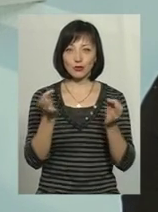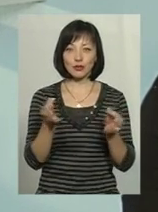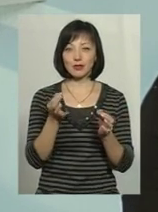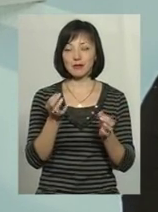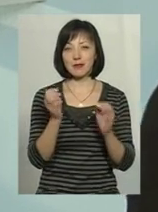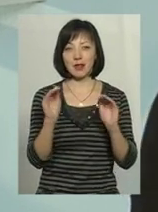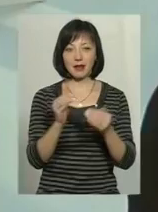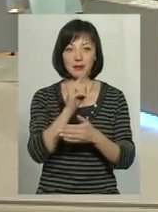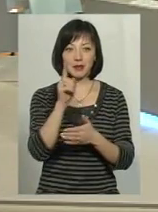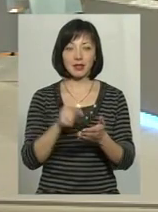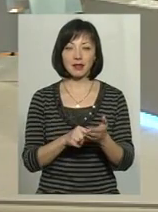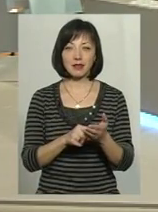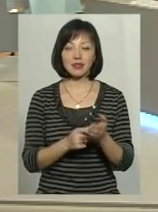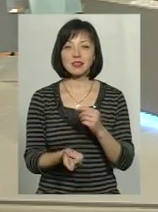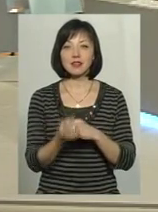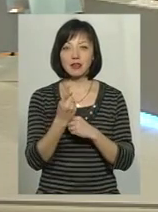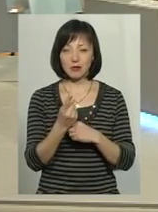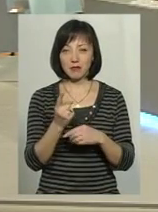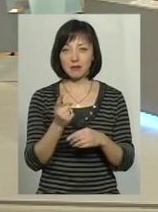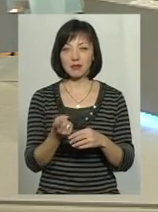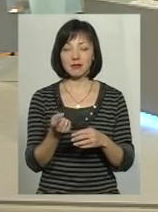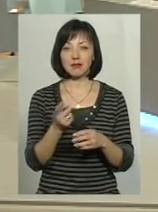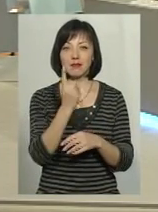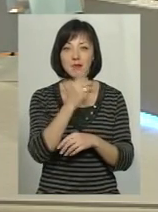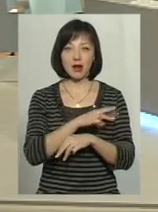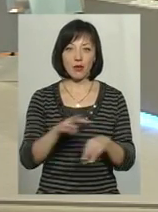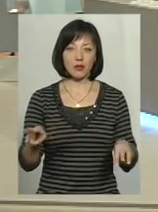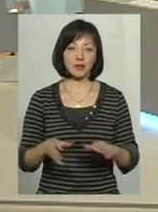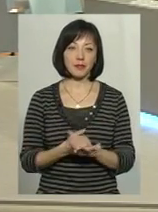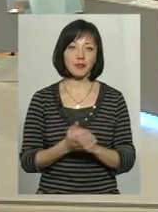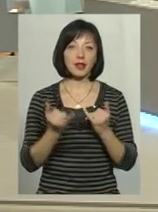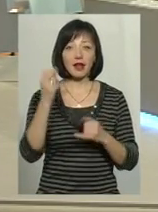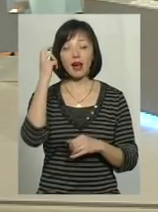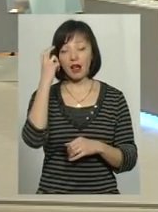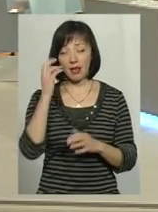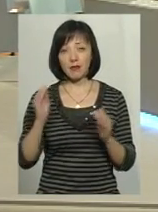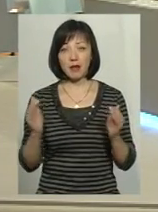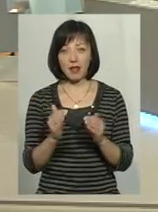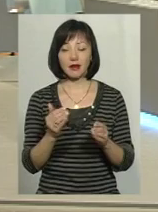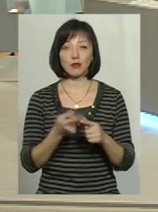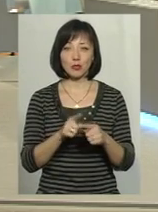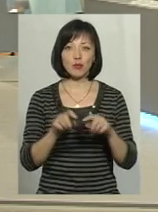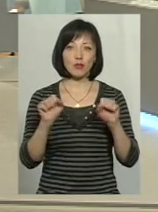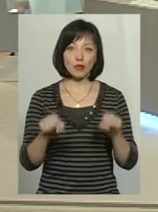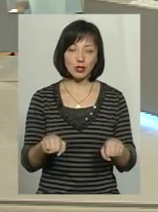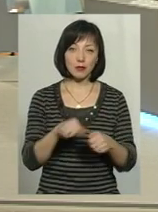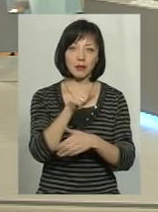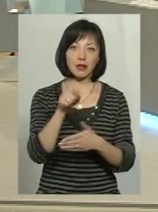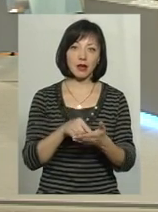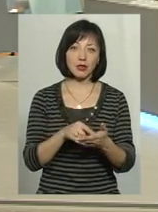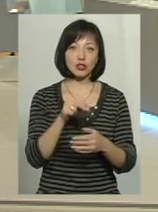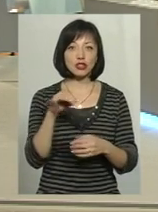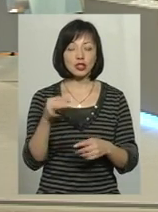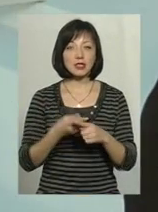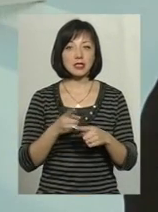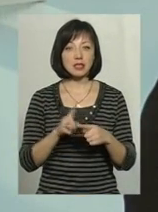запитання, звідки з повітря з'являються мільйони. Для Києва маленькі, до речі, тут можна ще ставити запитання, чи